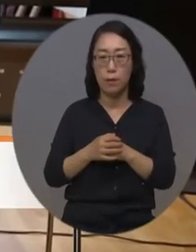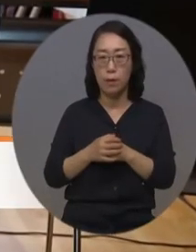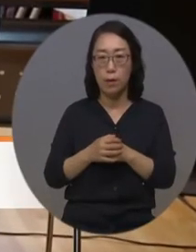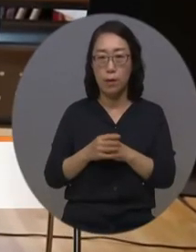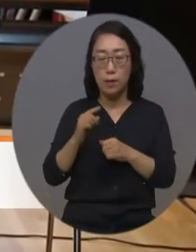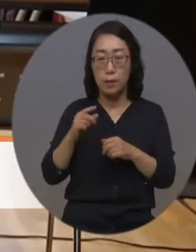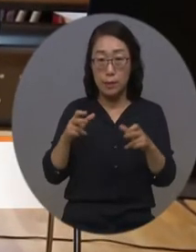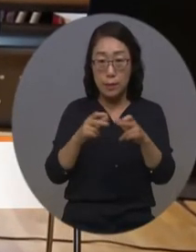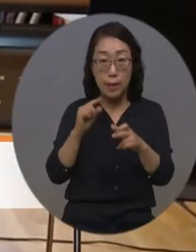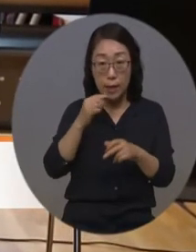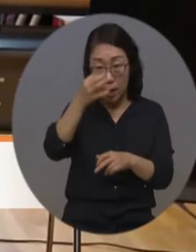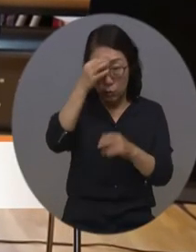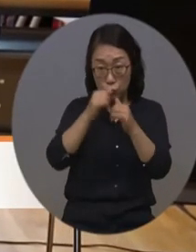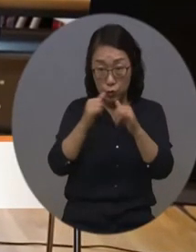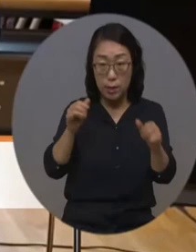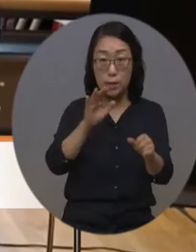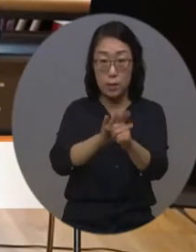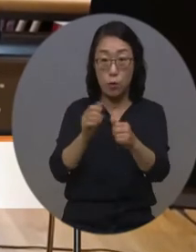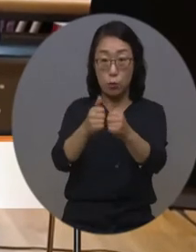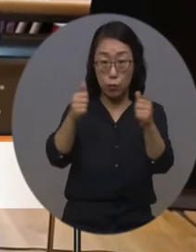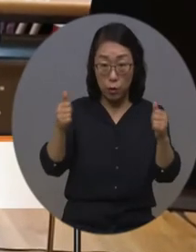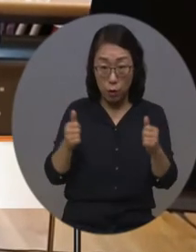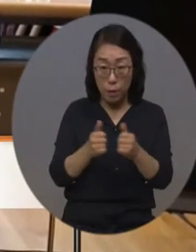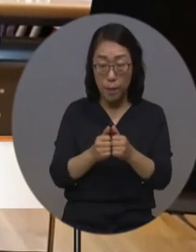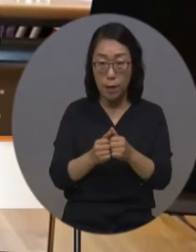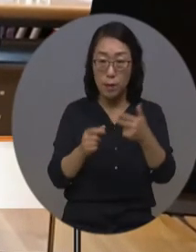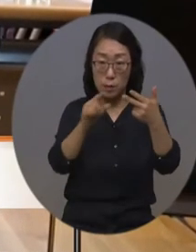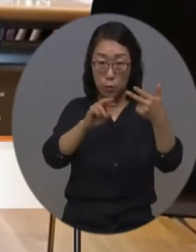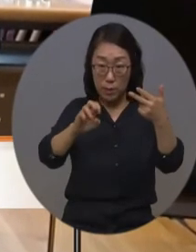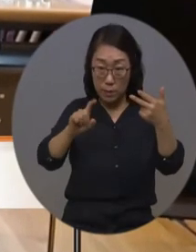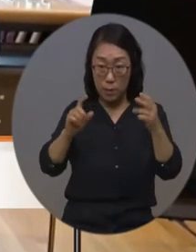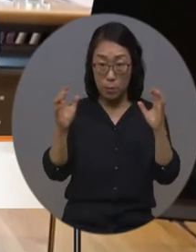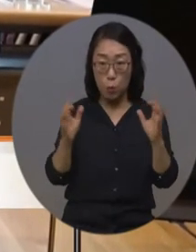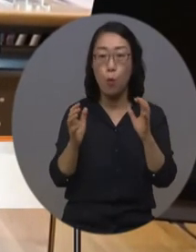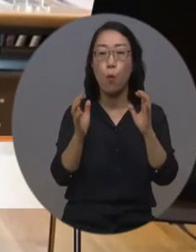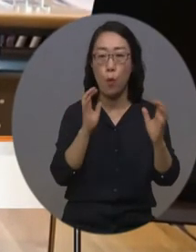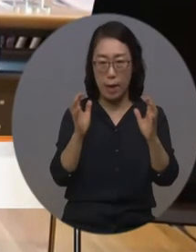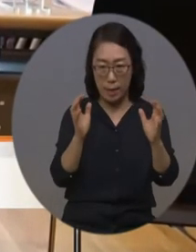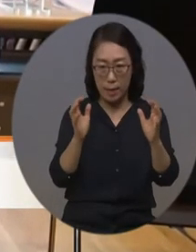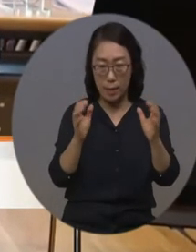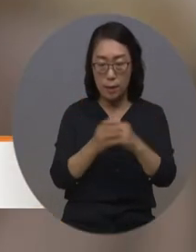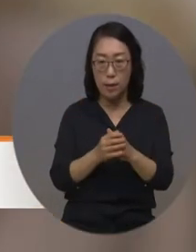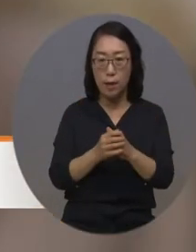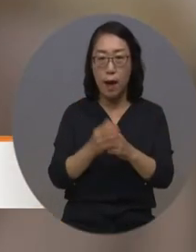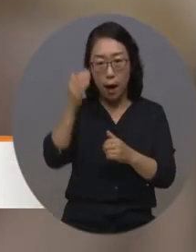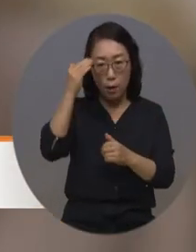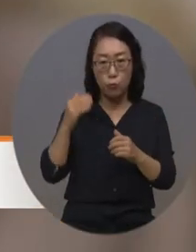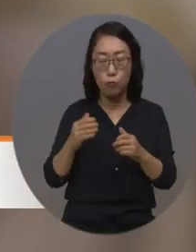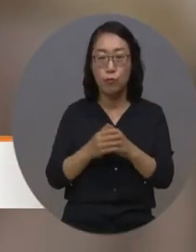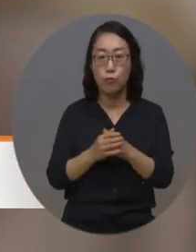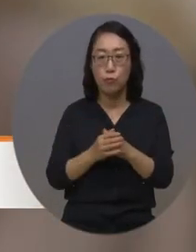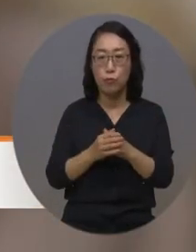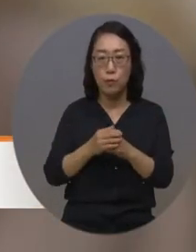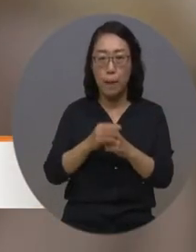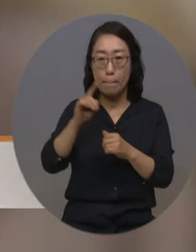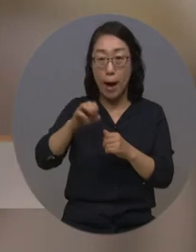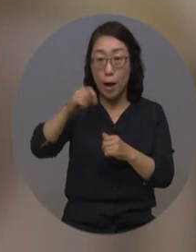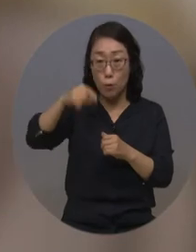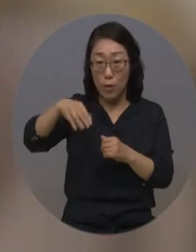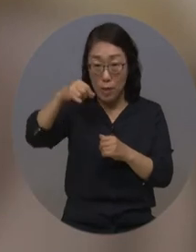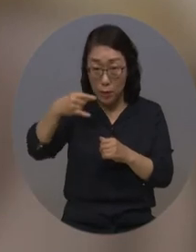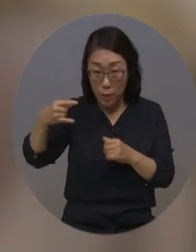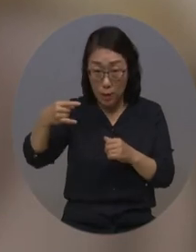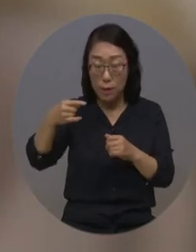장애예술인지원위원회는 지난 21일 제1차 회의를 열고 한국장애예술인협회 방귀희 회장을